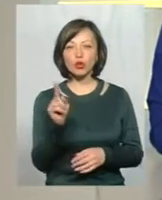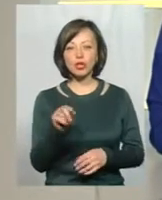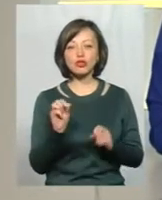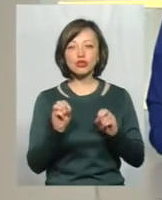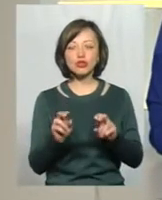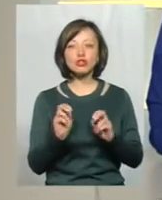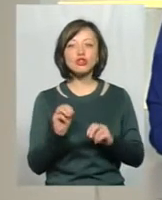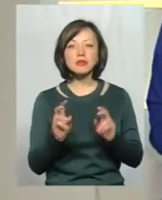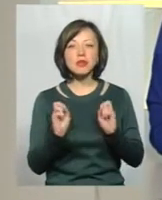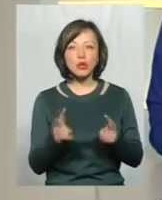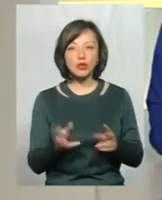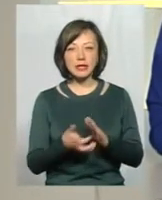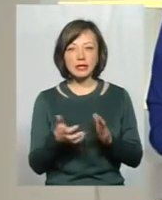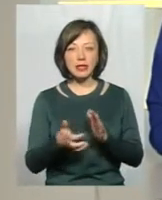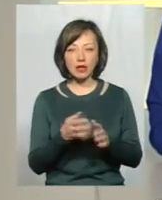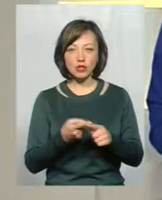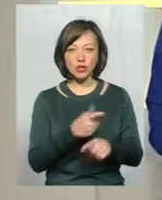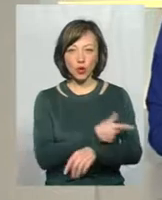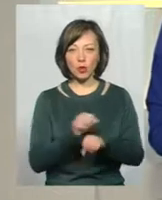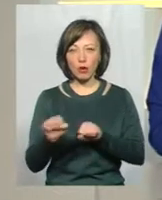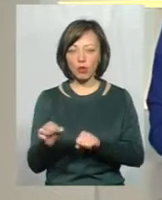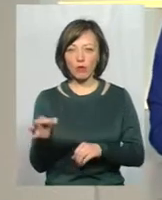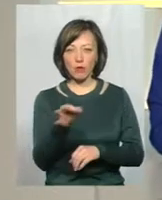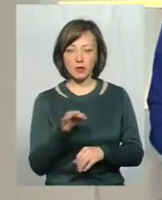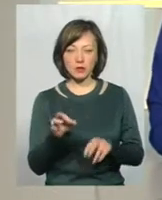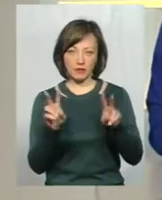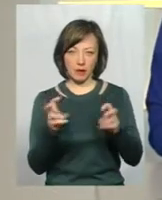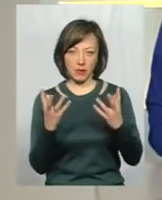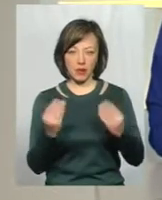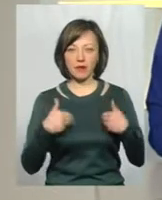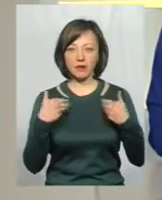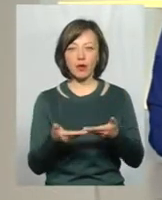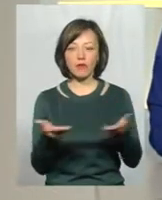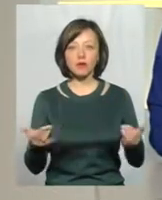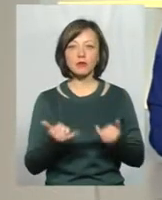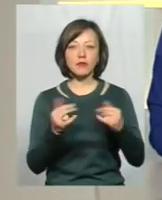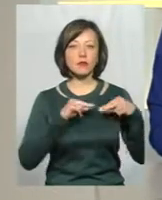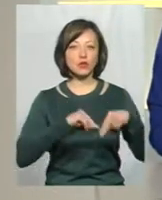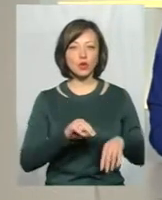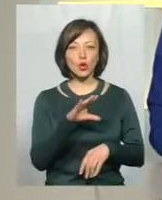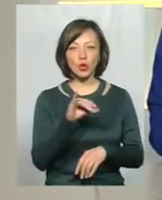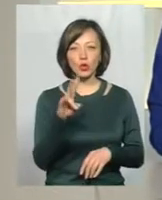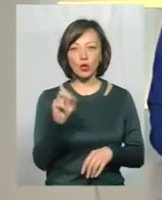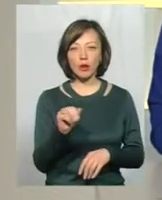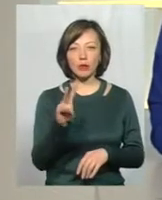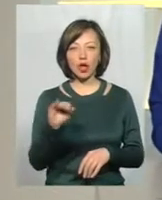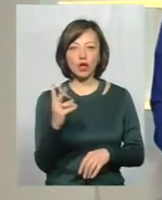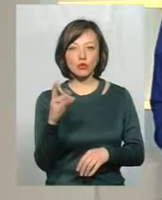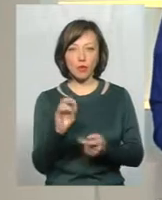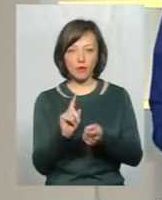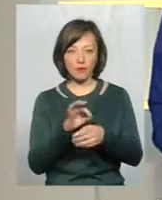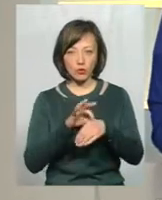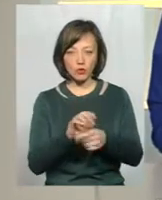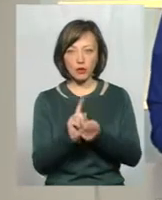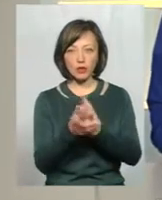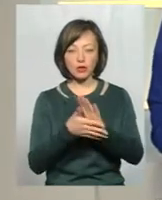загрожує нестача туберкуліну в області, говоримо сьогодні у темі дня. Вітаю вас. У студії для вас сьогодні працює ведуча юна мітражку «Переклад